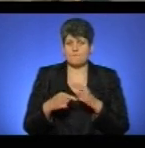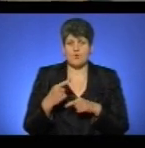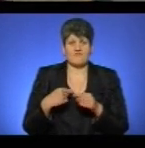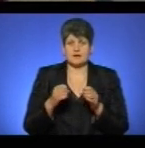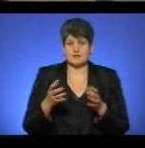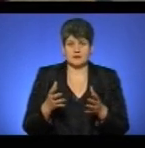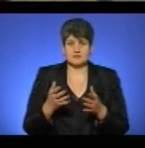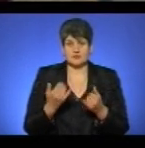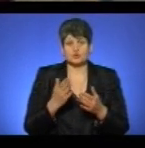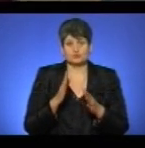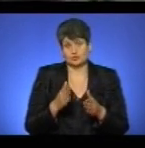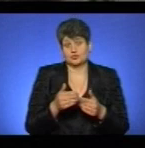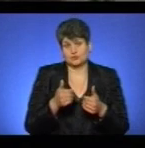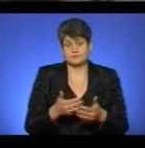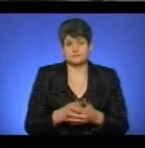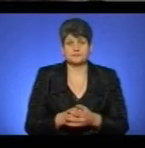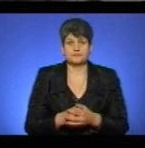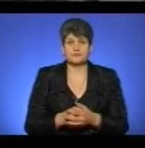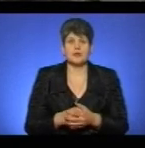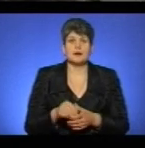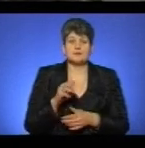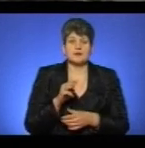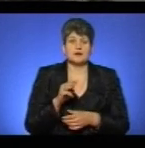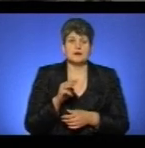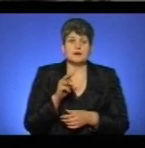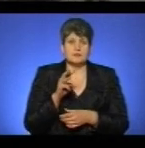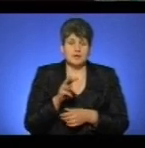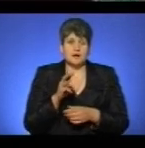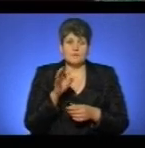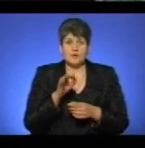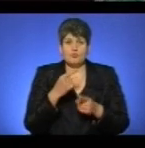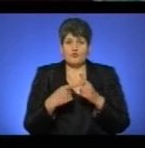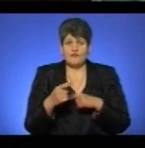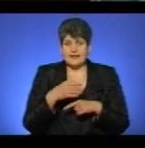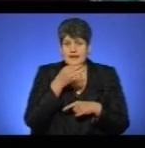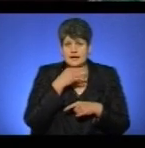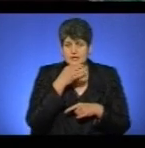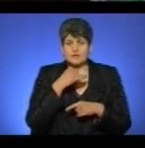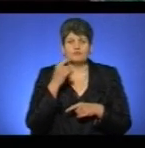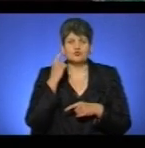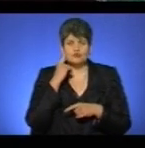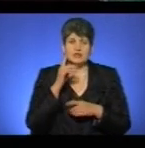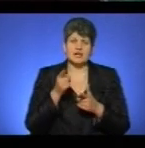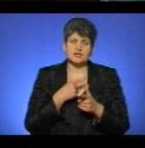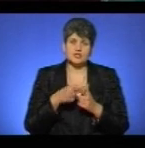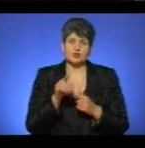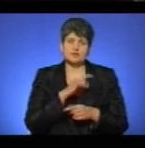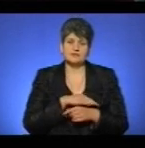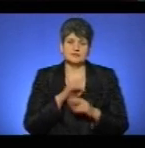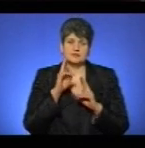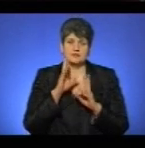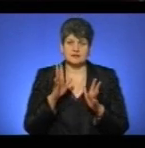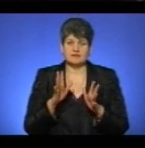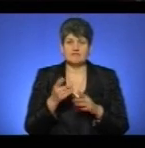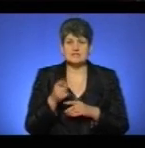добре. Чи провірити? Марія Метохір про повернення неякісних ліків чула. Чи користуватиметься цим правом, не знає. Ви